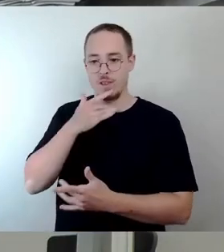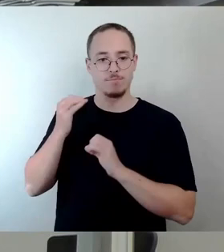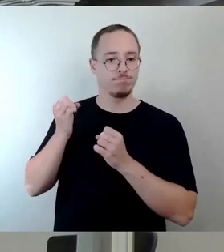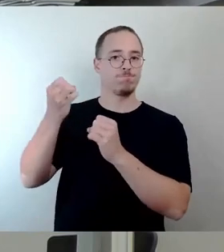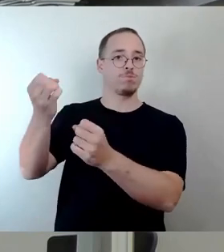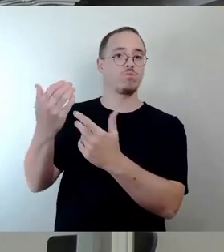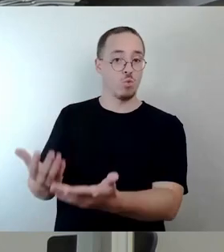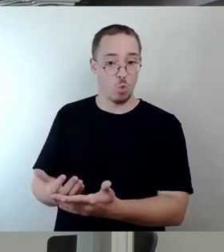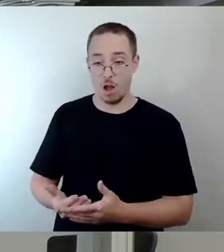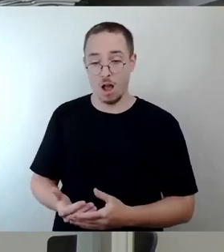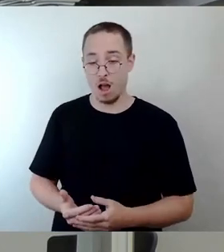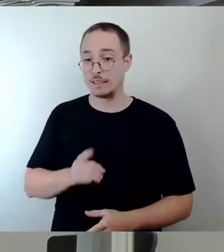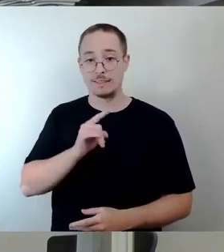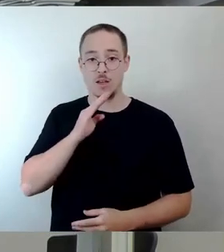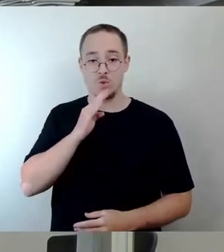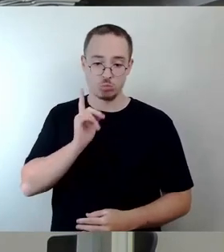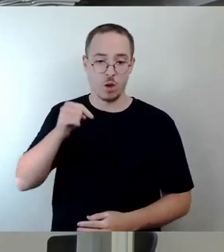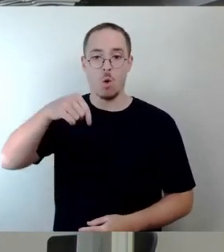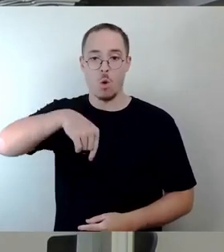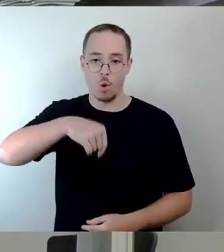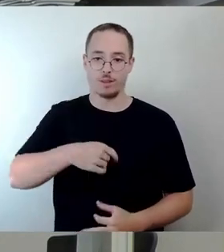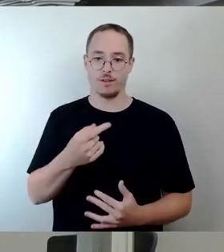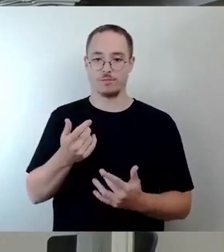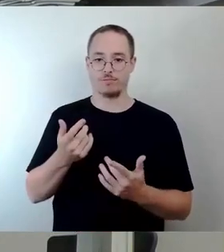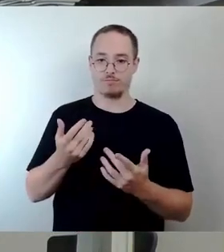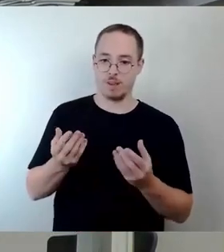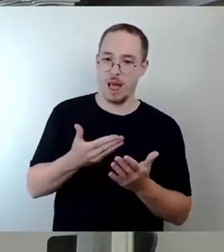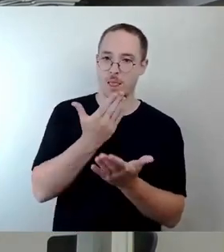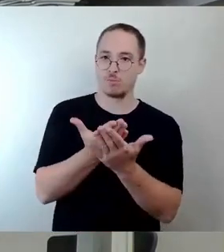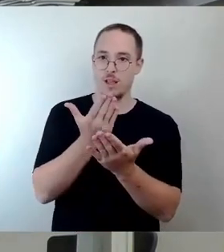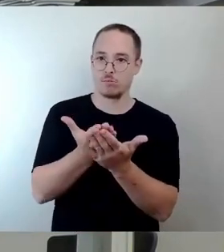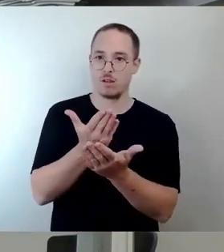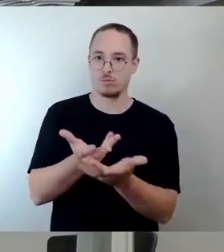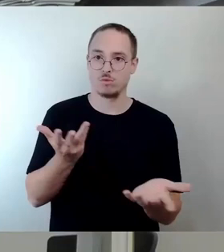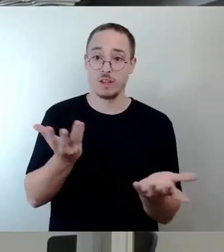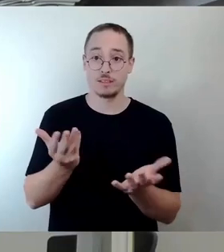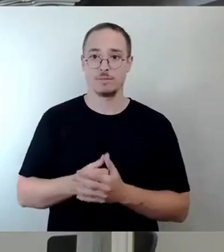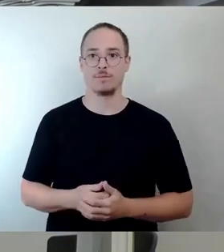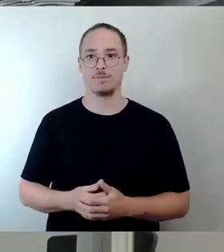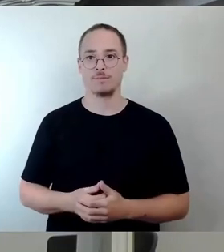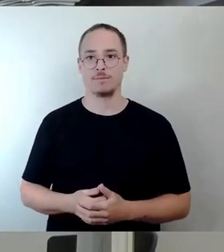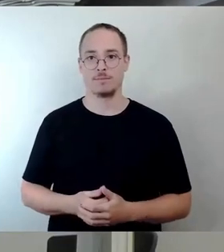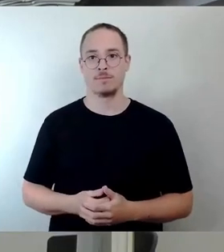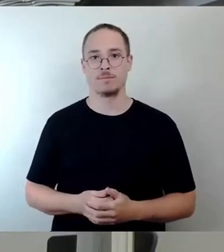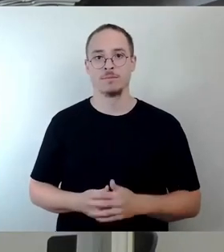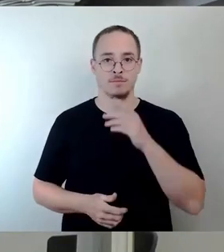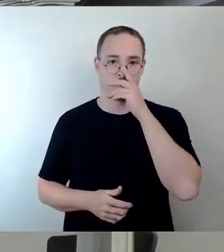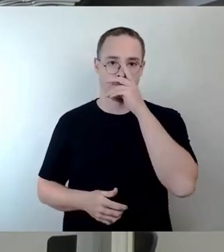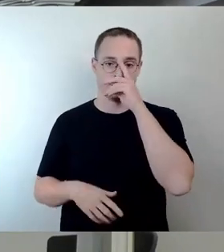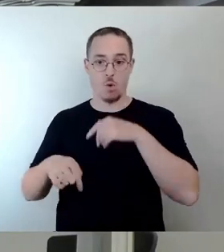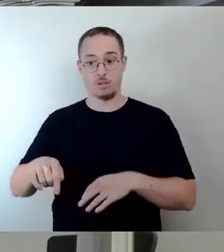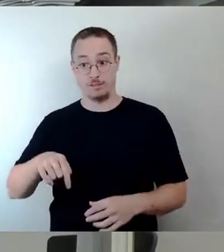von dem, was sie heute anbietet. Und wir haben hier eine Möglichkeit, eine Chance zu nutzen, gleich hier gegenüber,